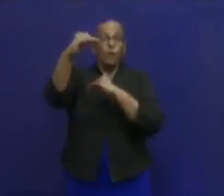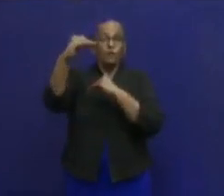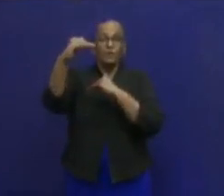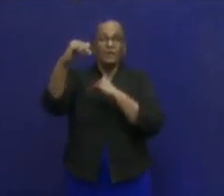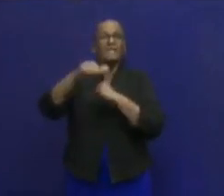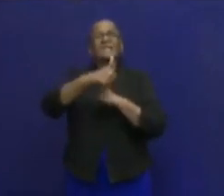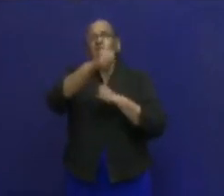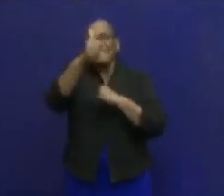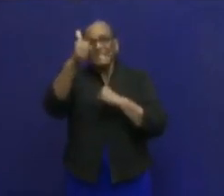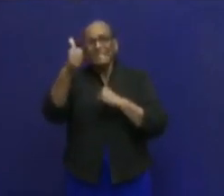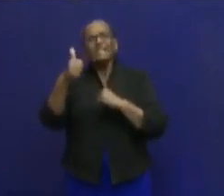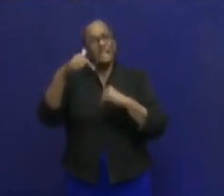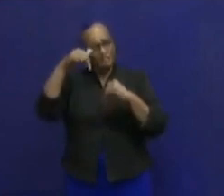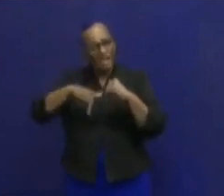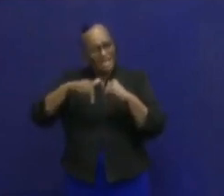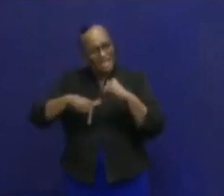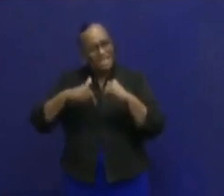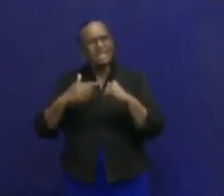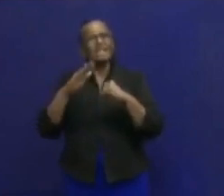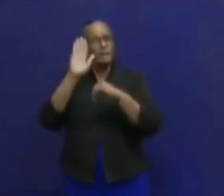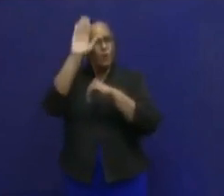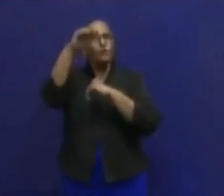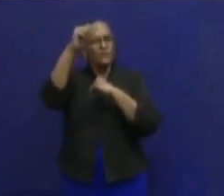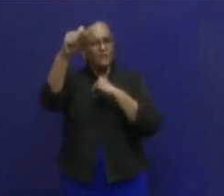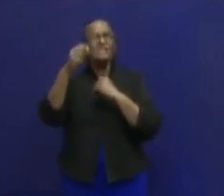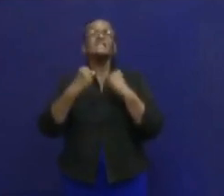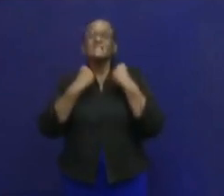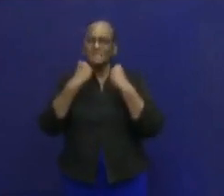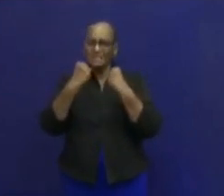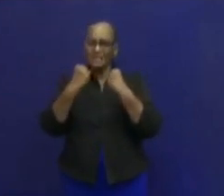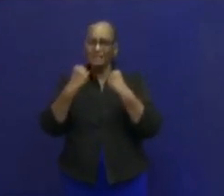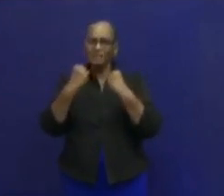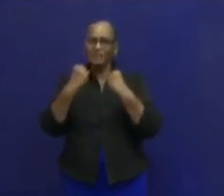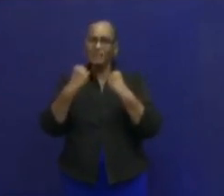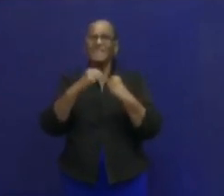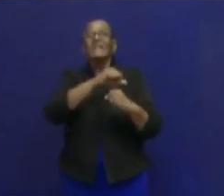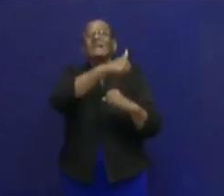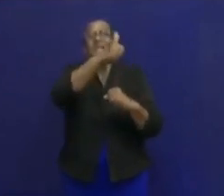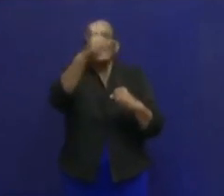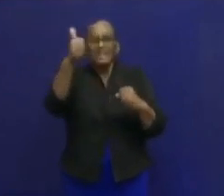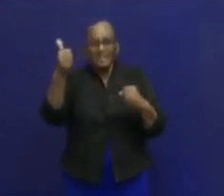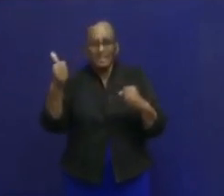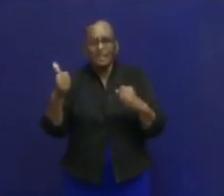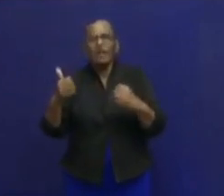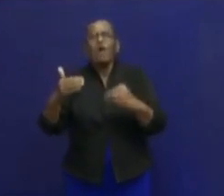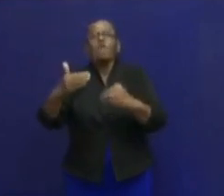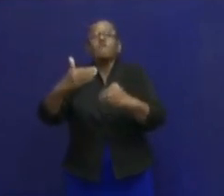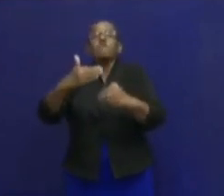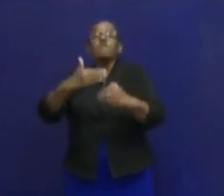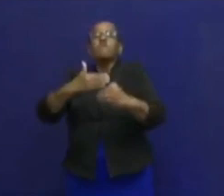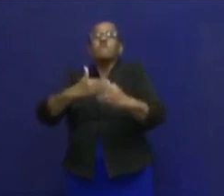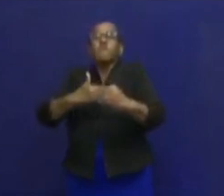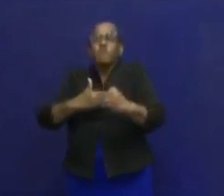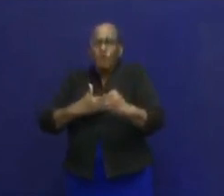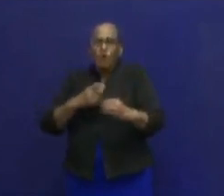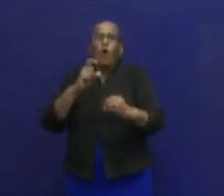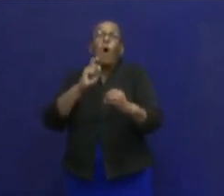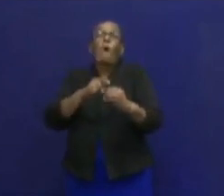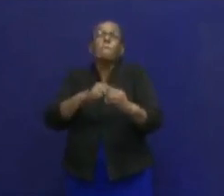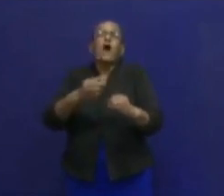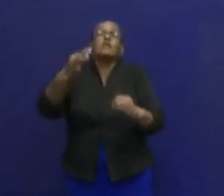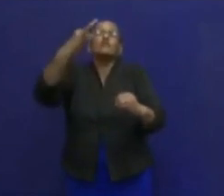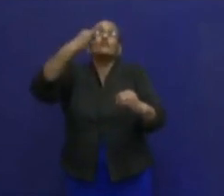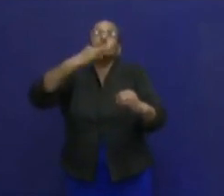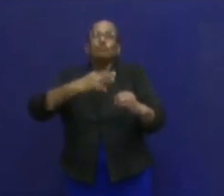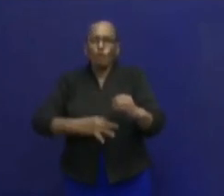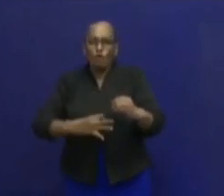ingezetenen. Het streven is om een ieder voor Pasen thuis te hebben.